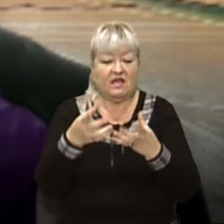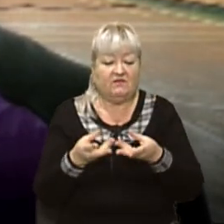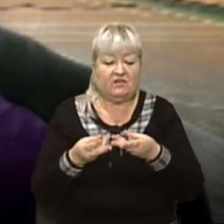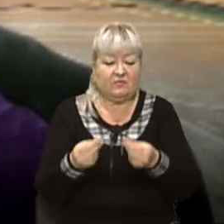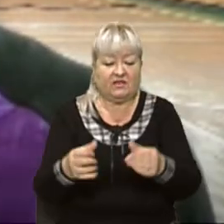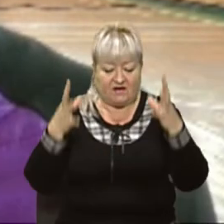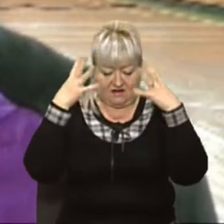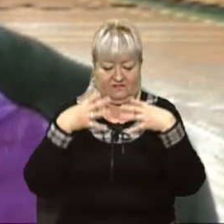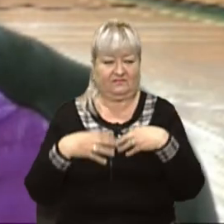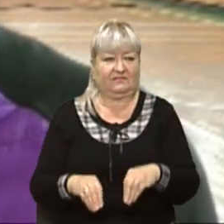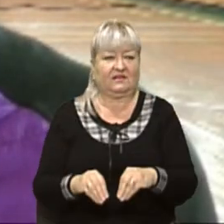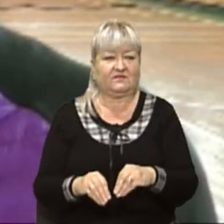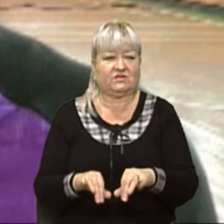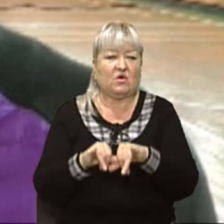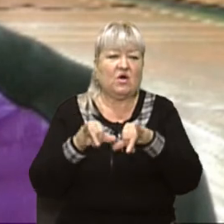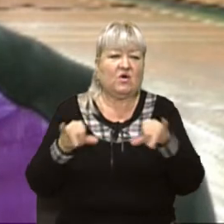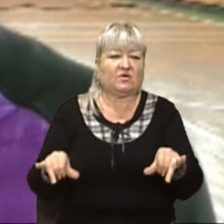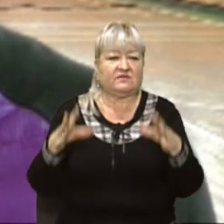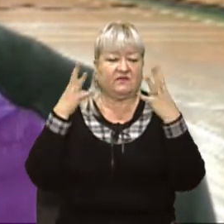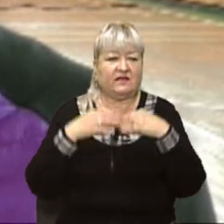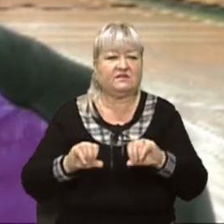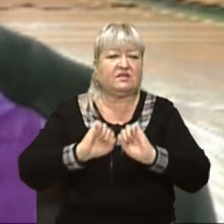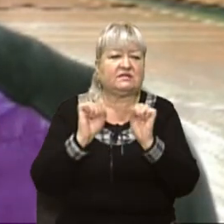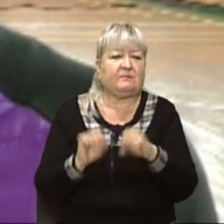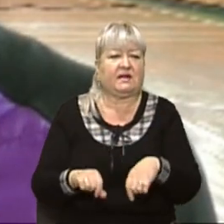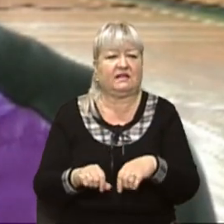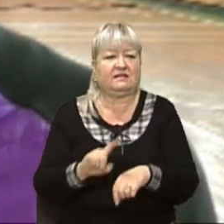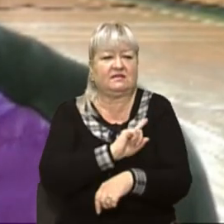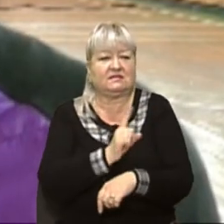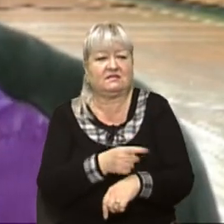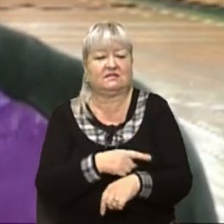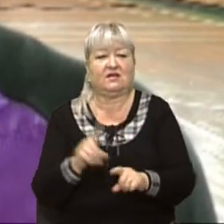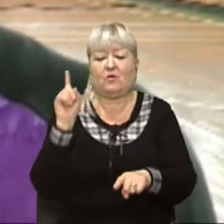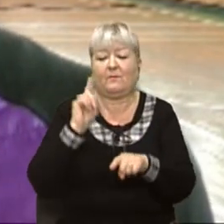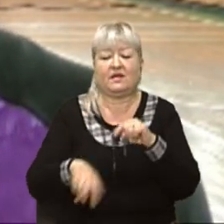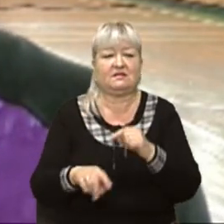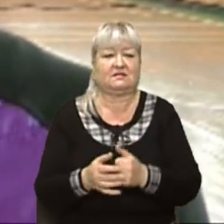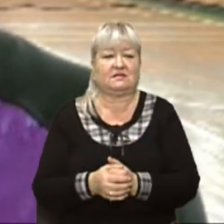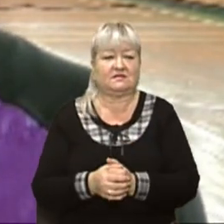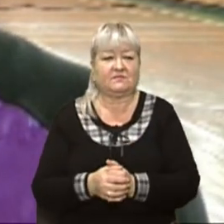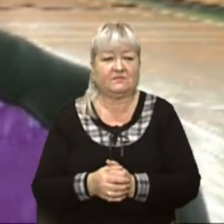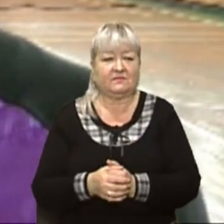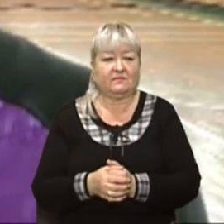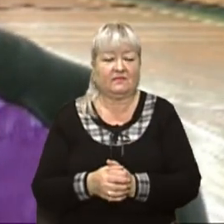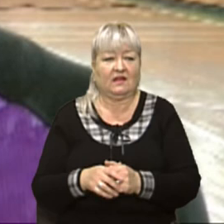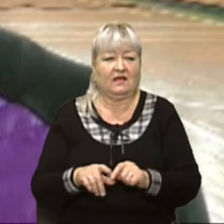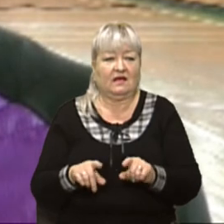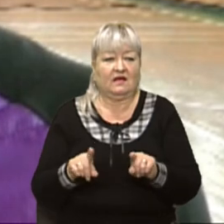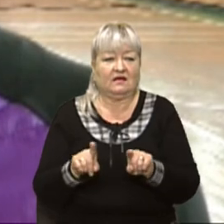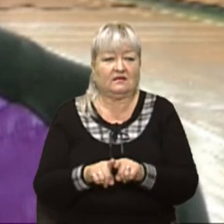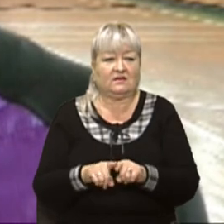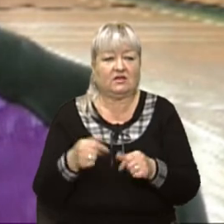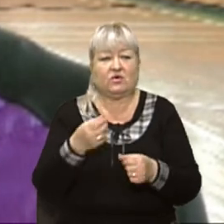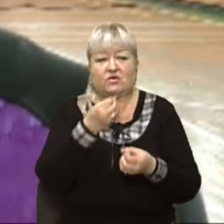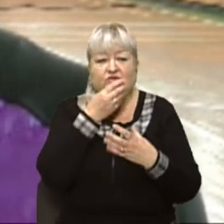розвиває всі рухові якості, і спритність, силу, і внучкість, і бистрість, координаційні якості. І також він дуже